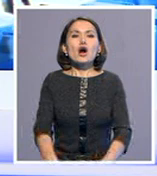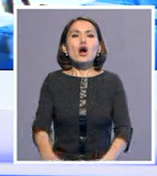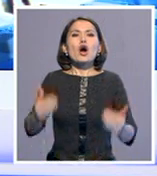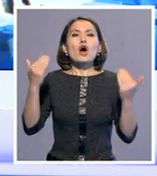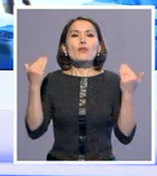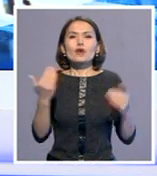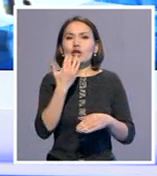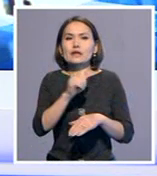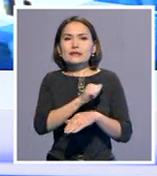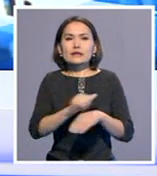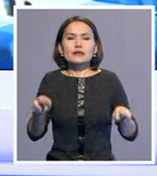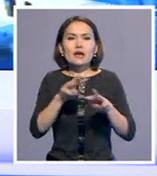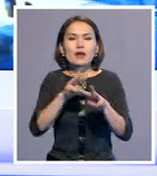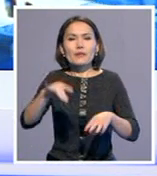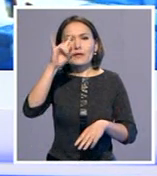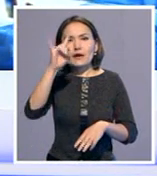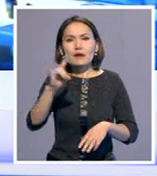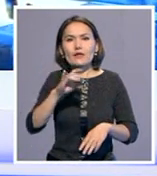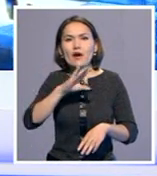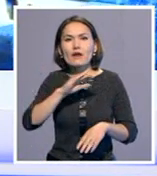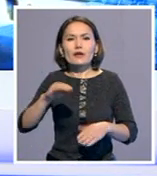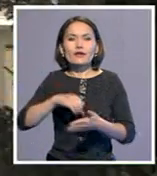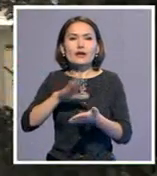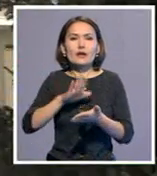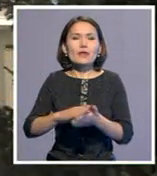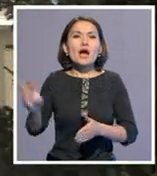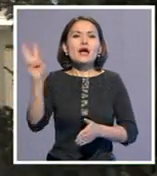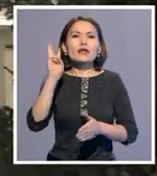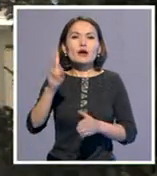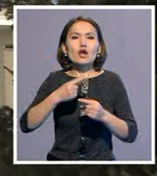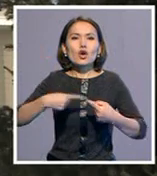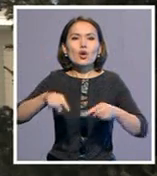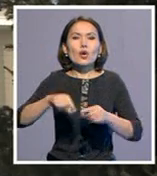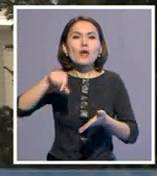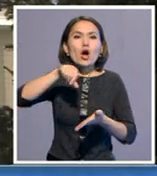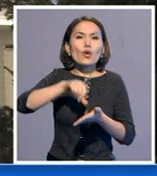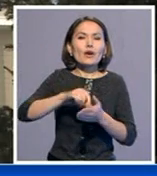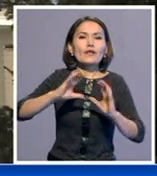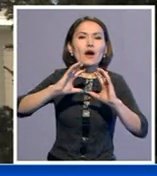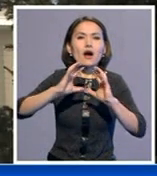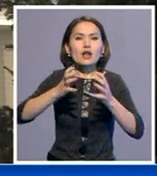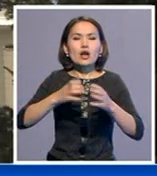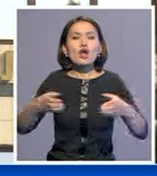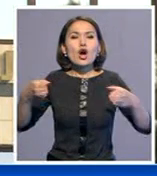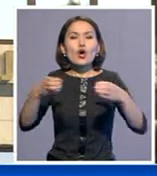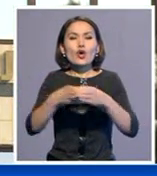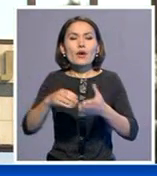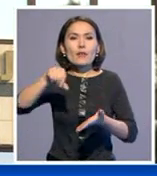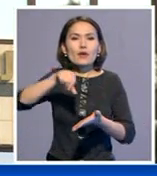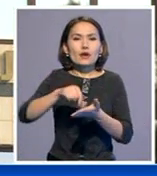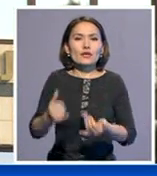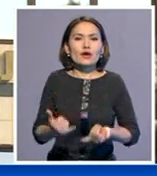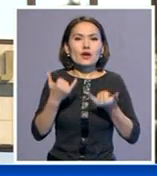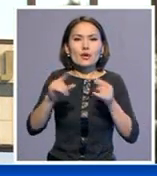Бүгін сұртқыстер министерлігінде елімізде ресметір келген дипломатиялық корпус өкілдерімен халқыралық үйім өкілдеріні арналған брифинг өтті. Жиында